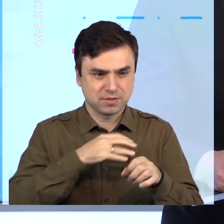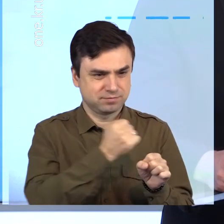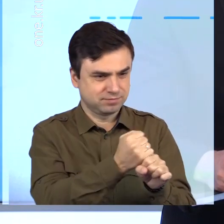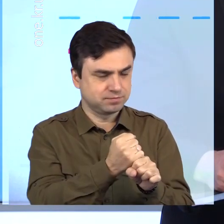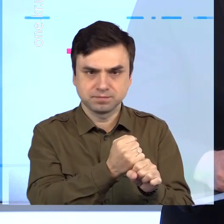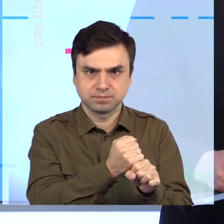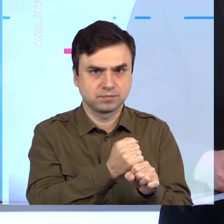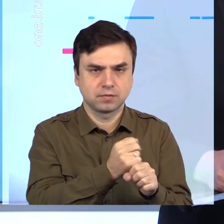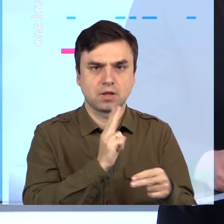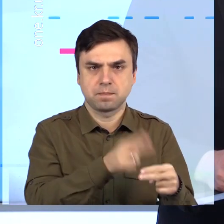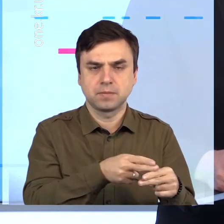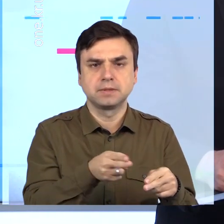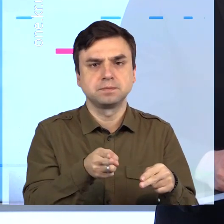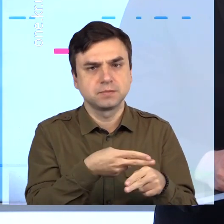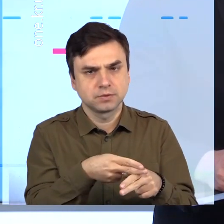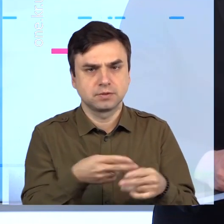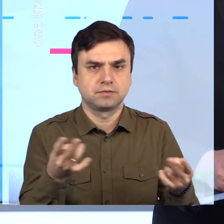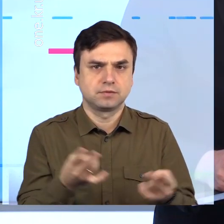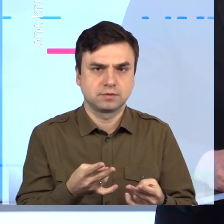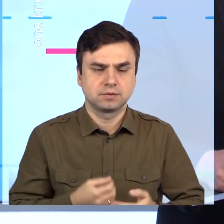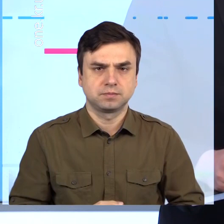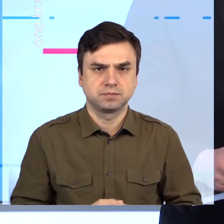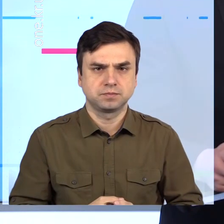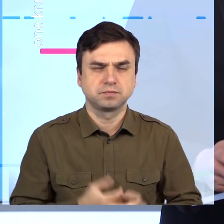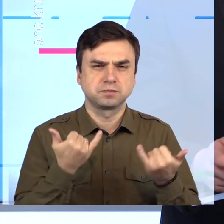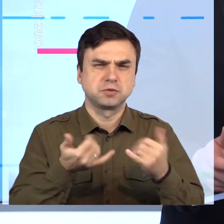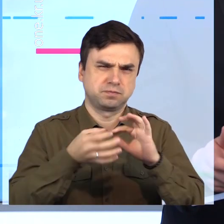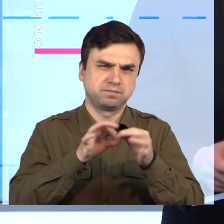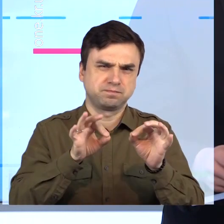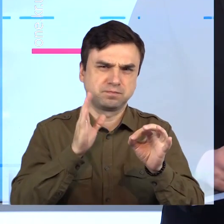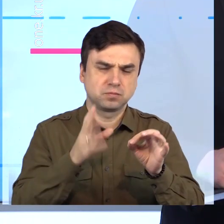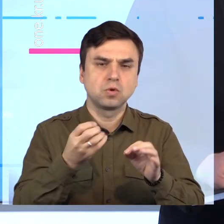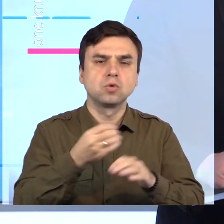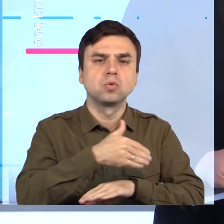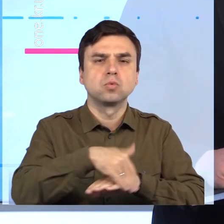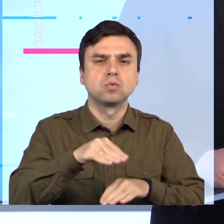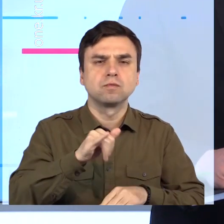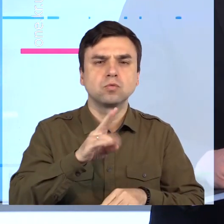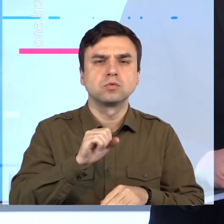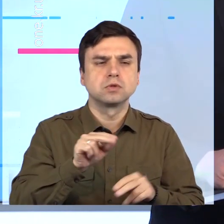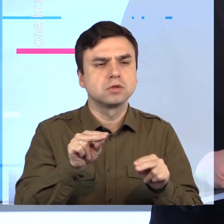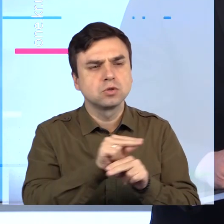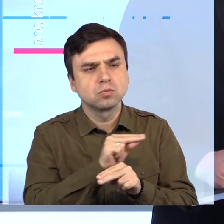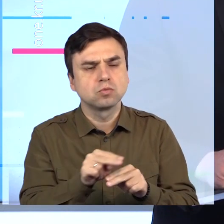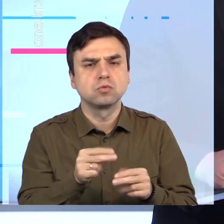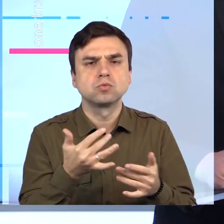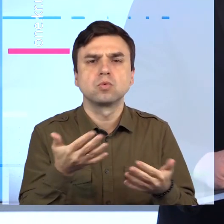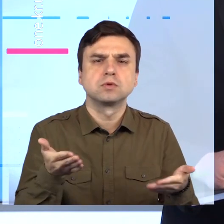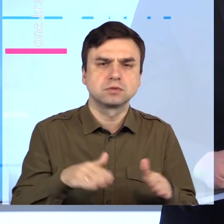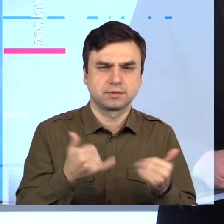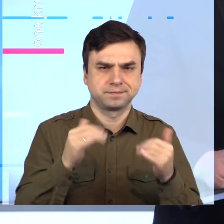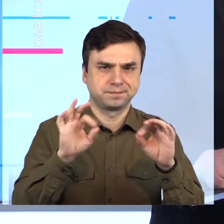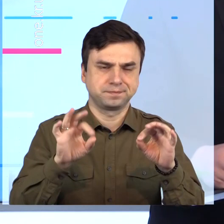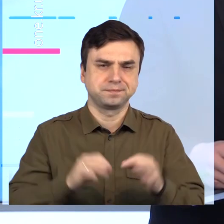роботи вже під час будівництва. Більше про це та які роботи наразі виконані на вулиці Едуарда Фукса – дивіться далі.